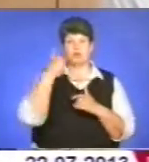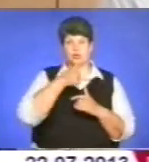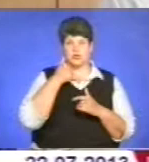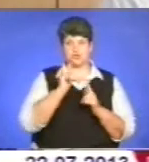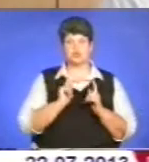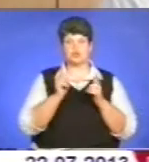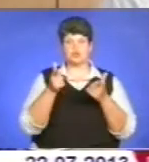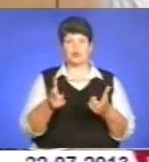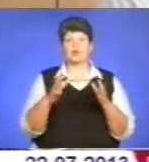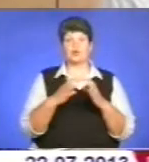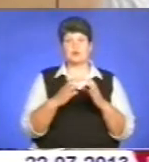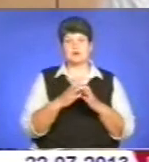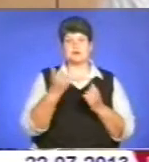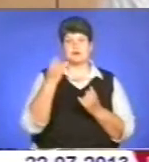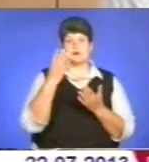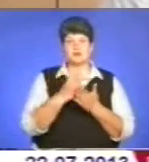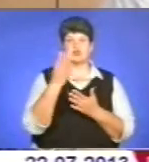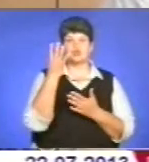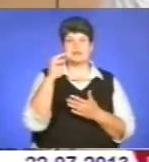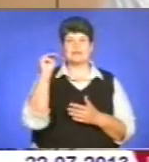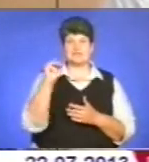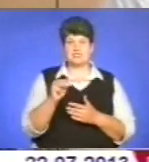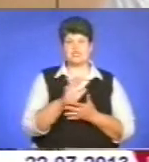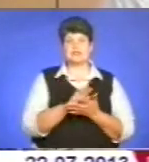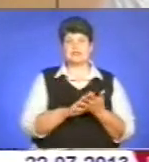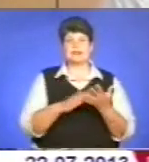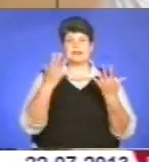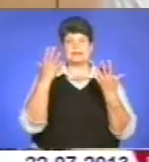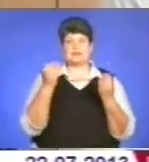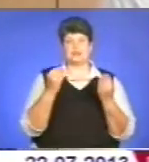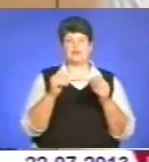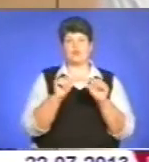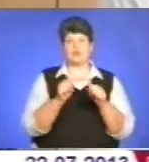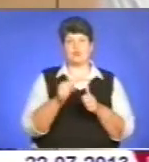даний час до віністату подано більше 4 тисяч заяв на денну форму навчання на перший курс.